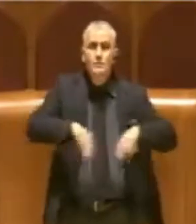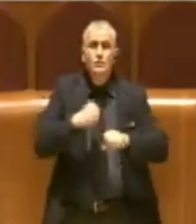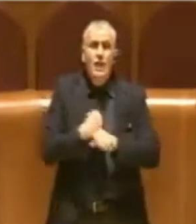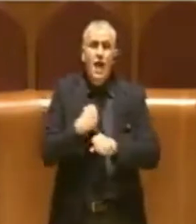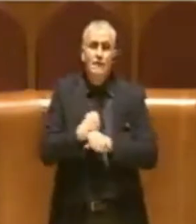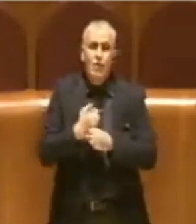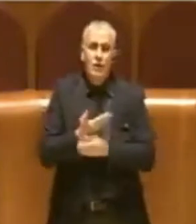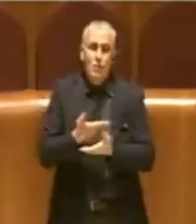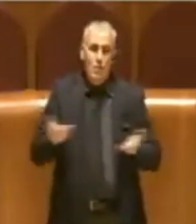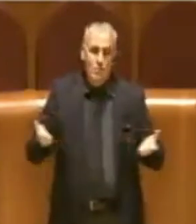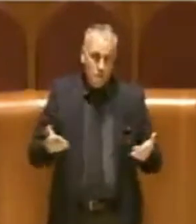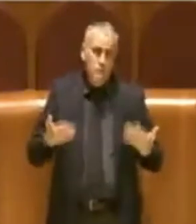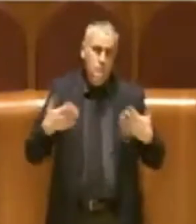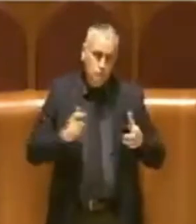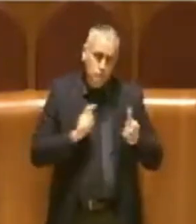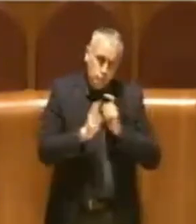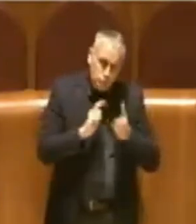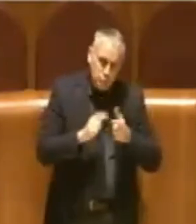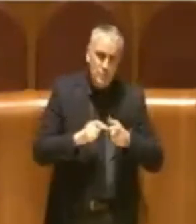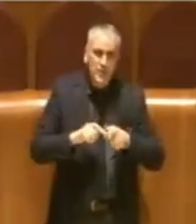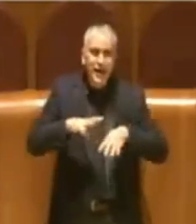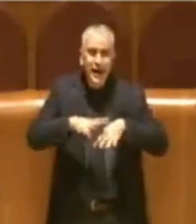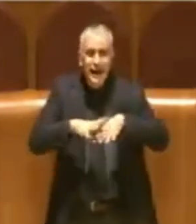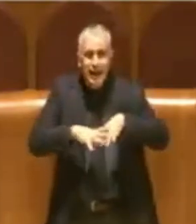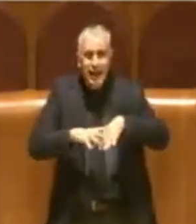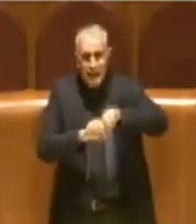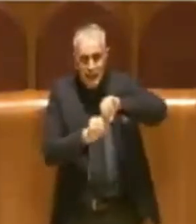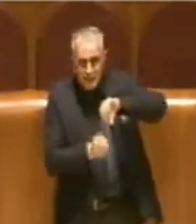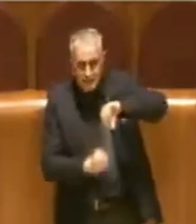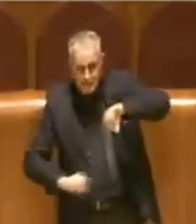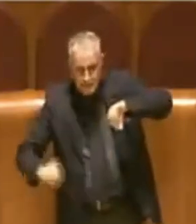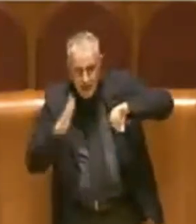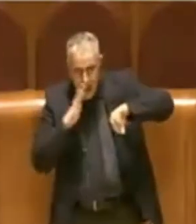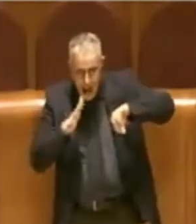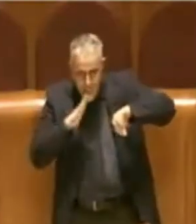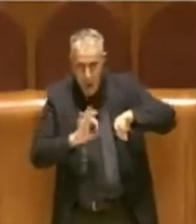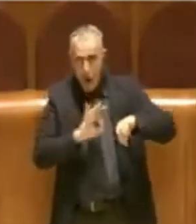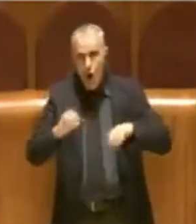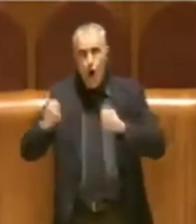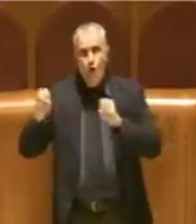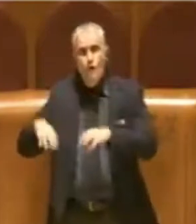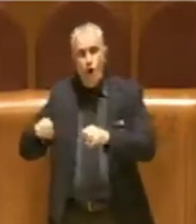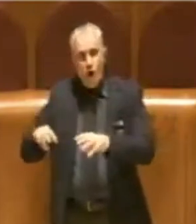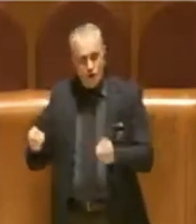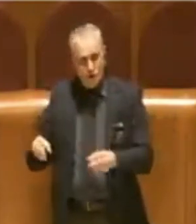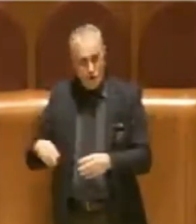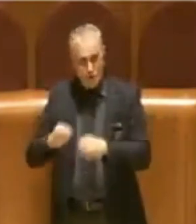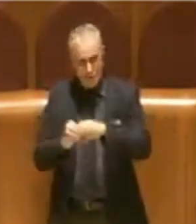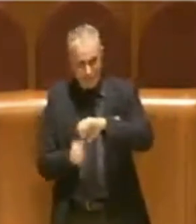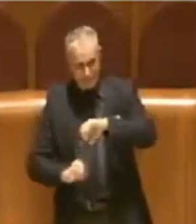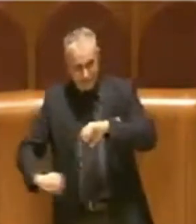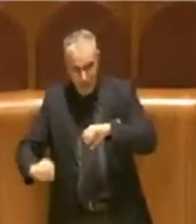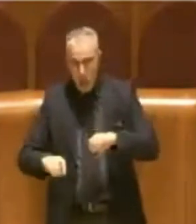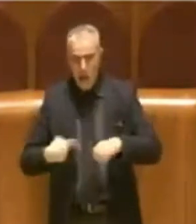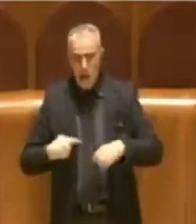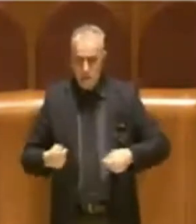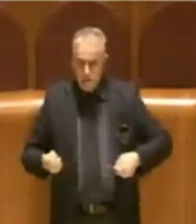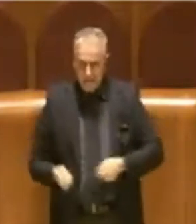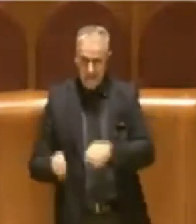pubblici, parliamo spesso di rete fognare e rete idriche, abbiamo dato impulso agli uffici per la